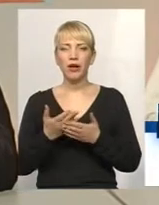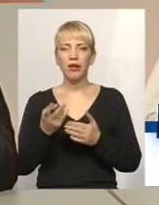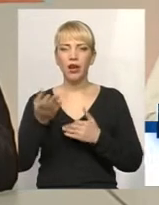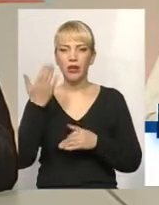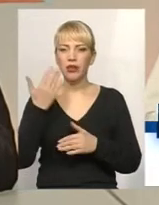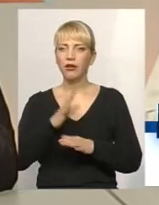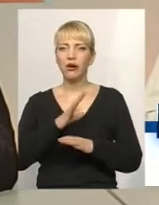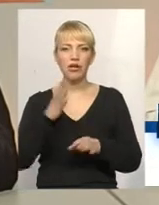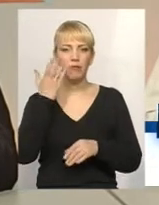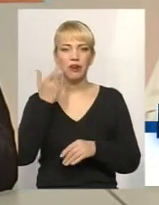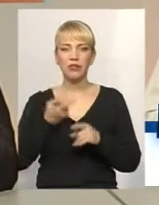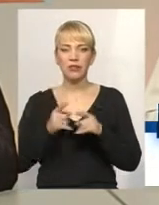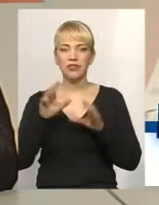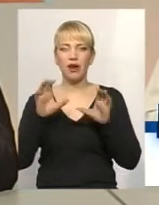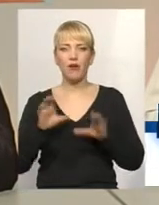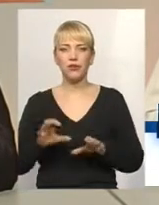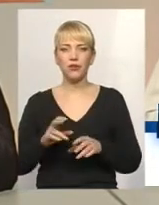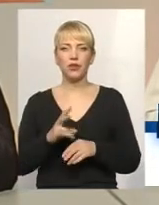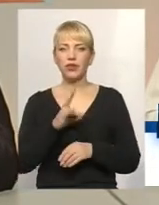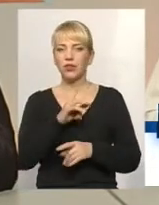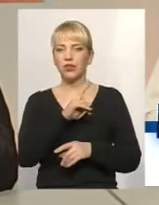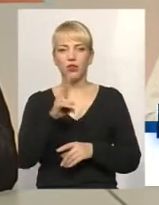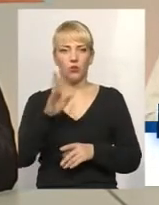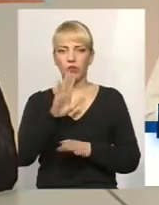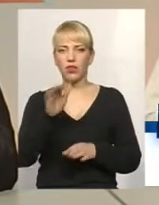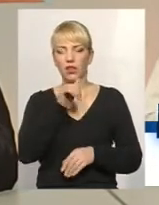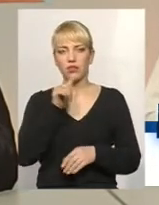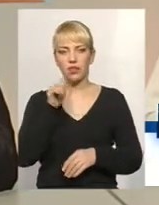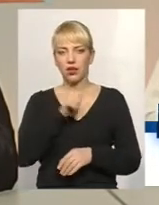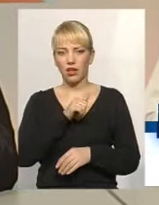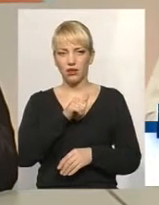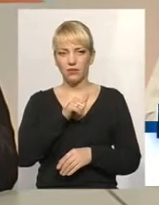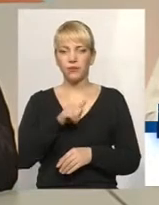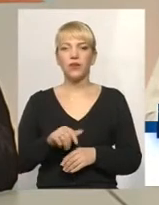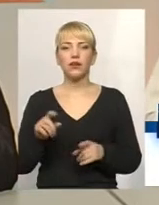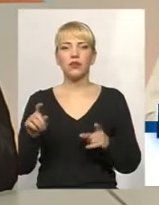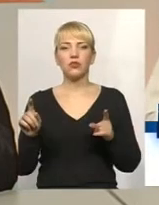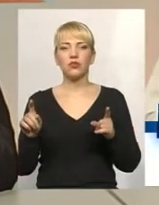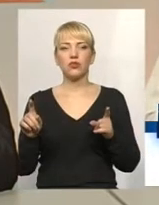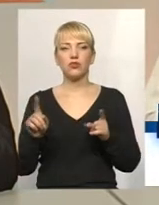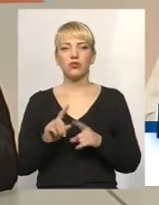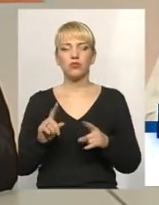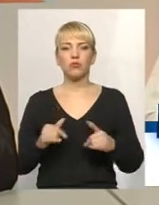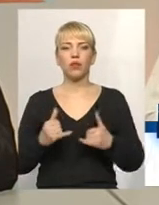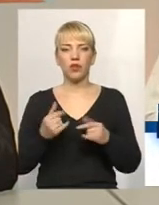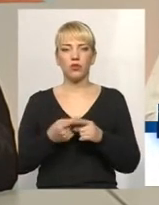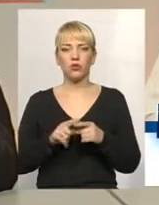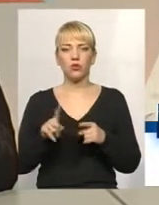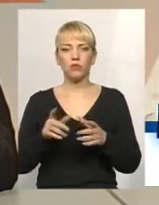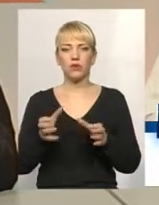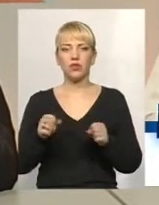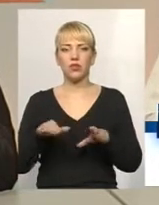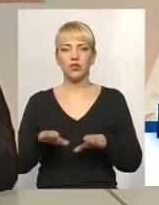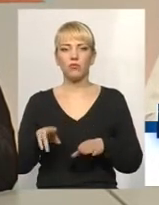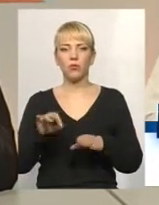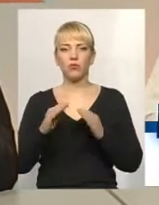було цього закону, нікому не секрет, можливо, для кого секрет, для того, щоб прийняти рішення по будинку,